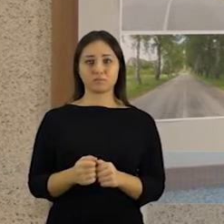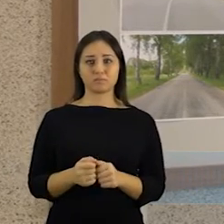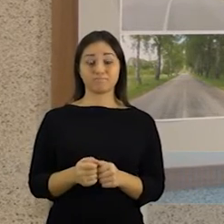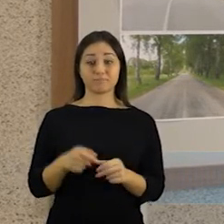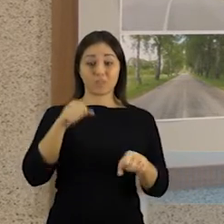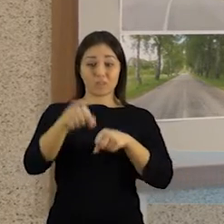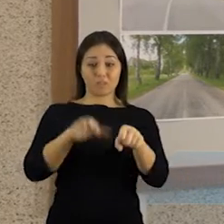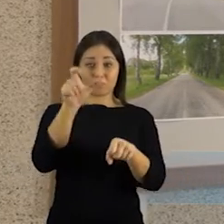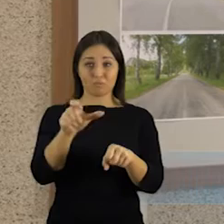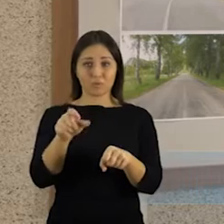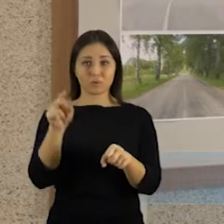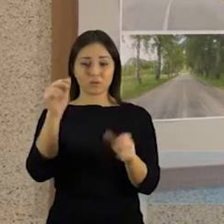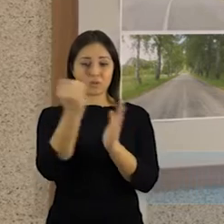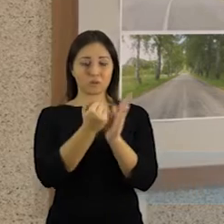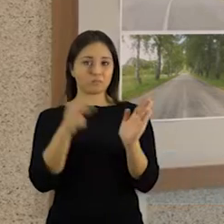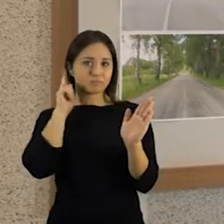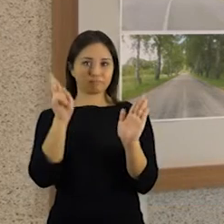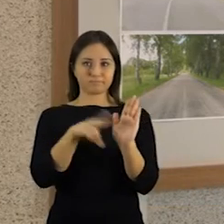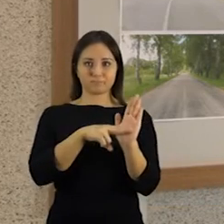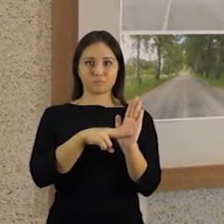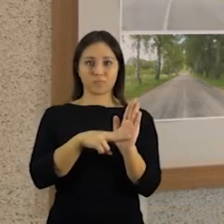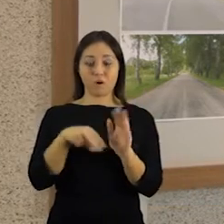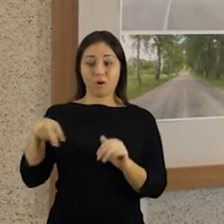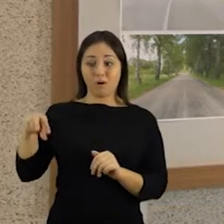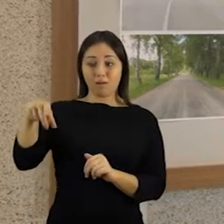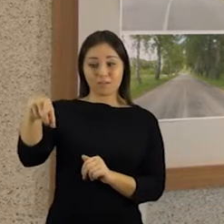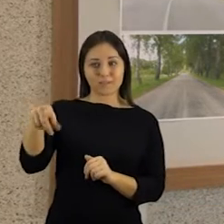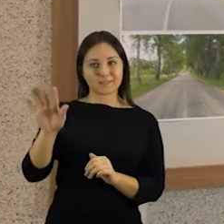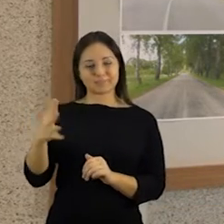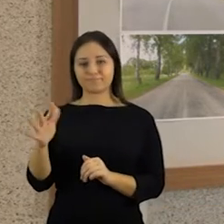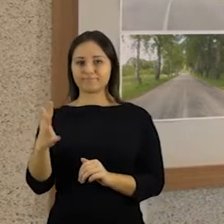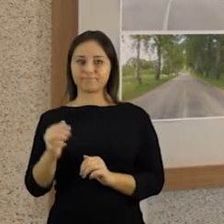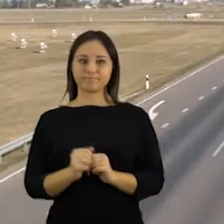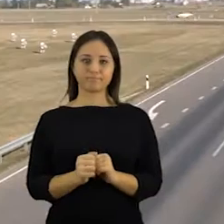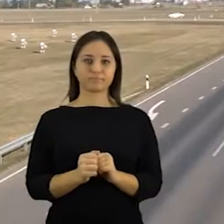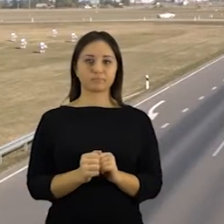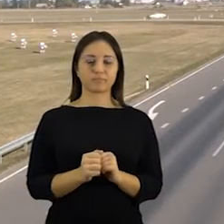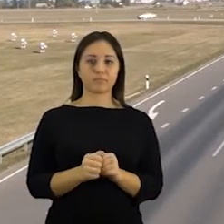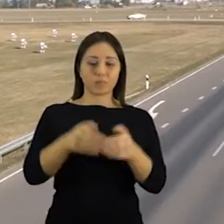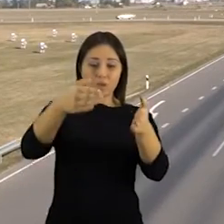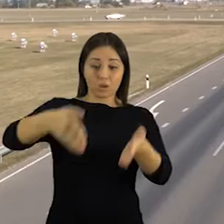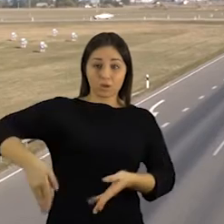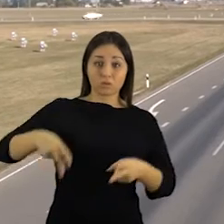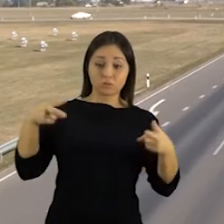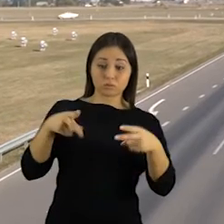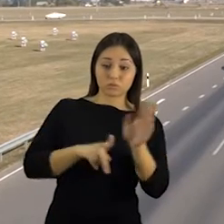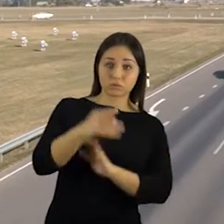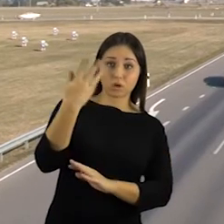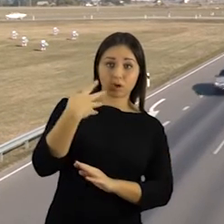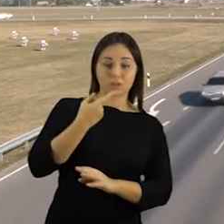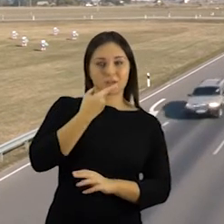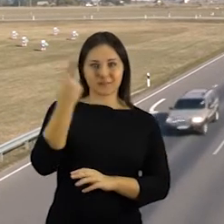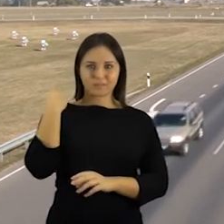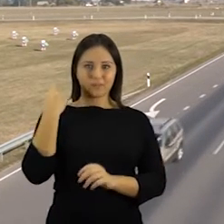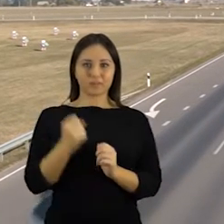dviratininkai tą pajėmė labai smarkiai domien. Pėstieji visgi ignoruoja dažnai. Budėjimą ir stebėjimą šalies keliuose jau nuo